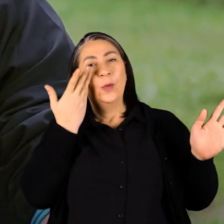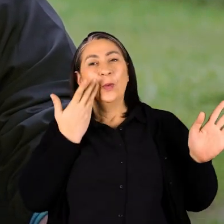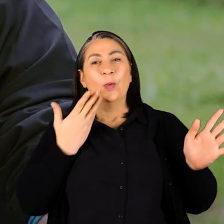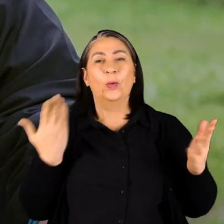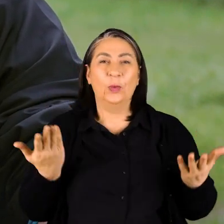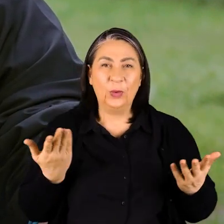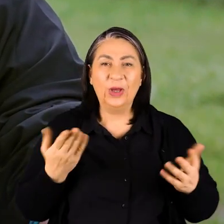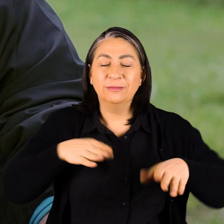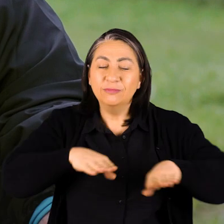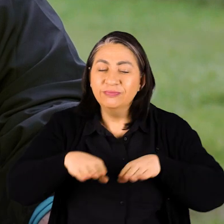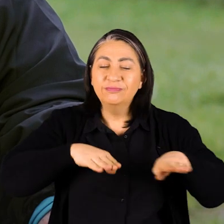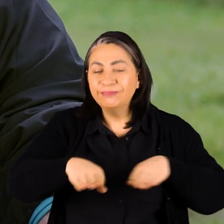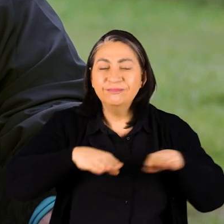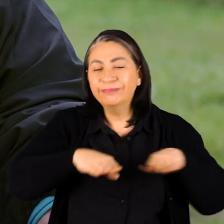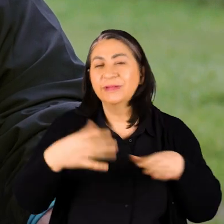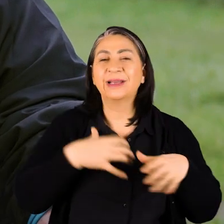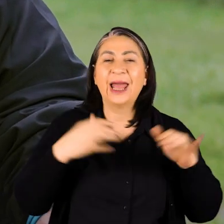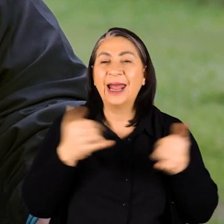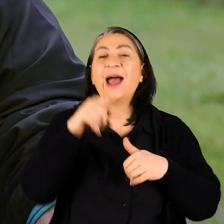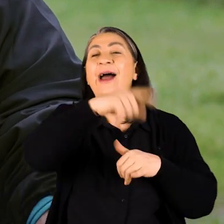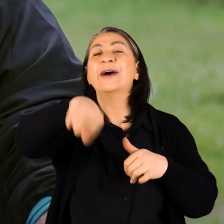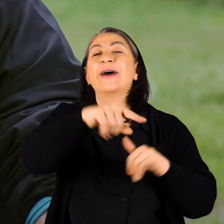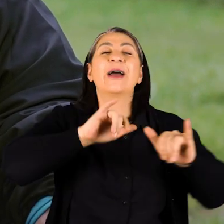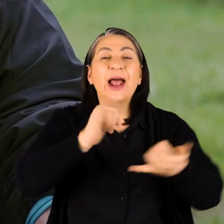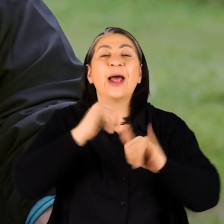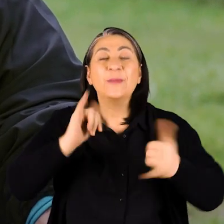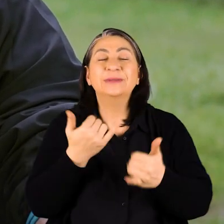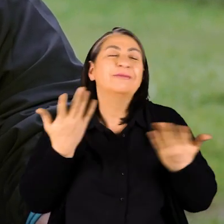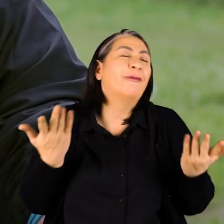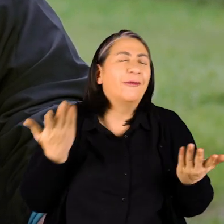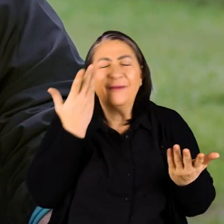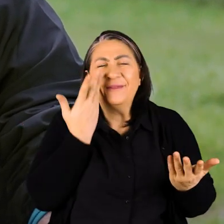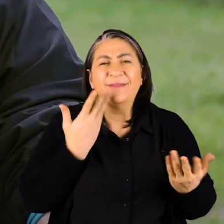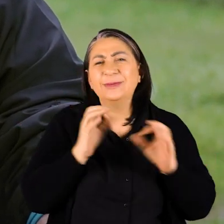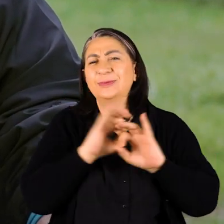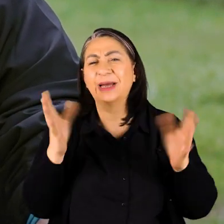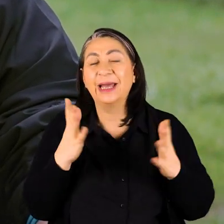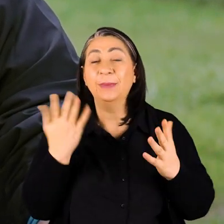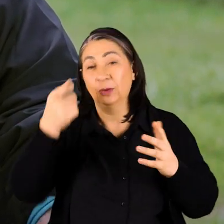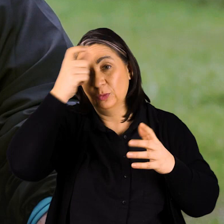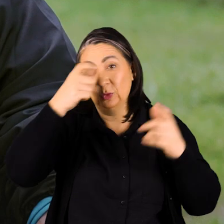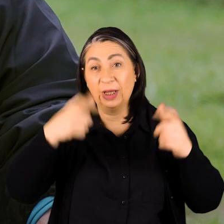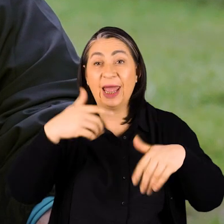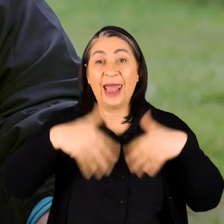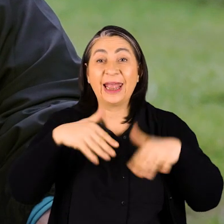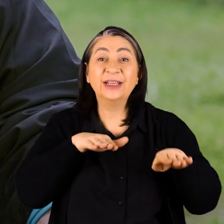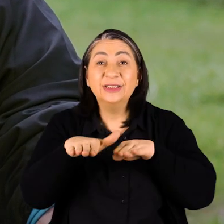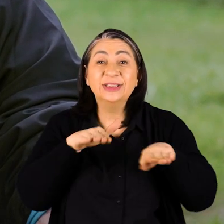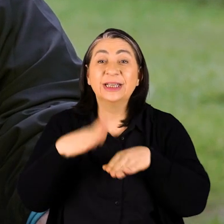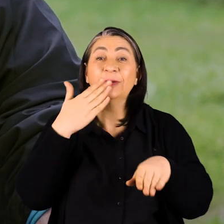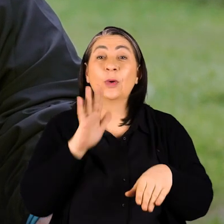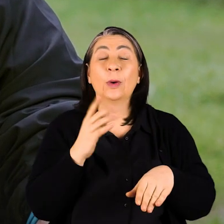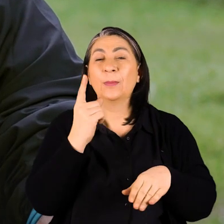çalıp hem kendine eğlenmen Hem karşıdaki insanların seninle birlikte eğlenmesi Bir de ülkemizde engelledi DJ'i yok